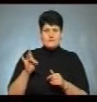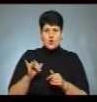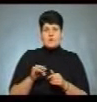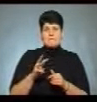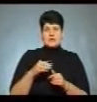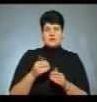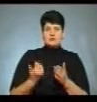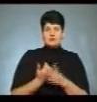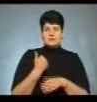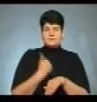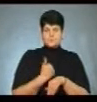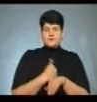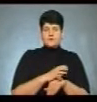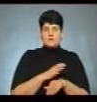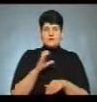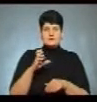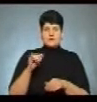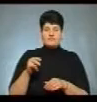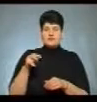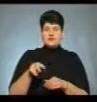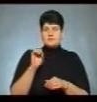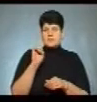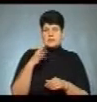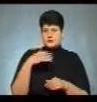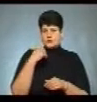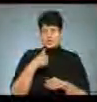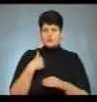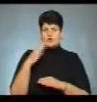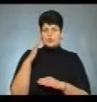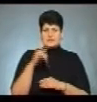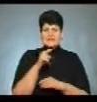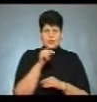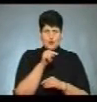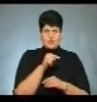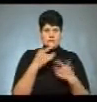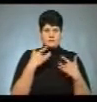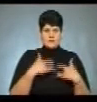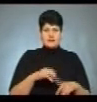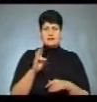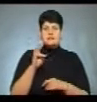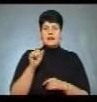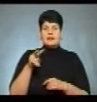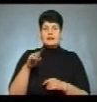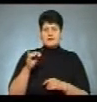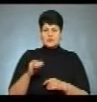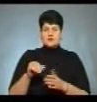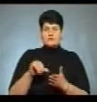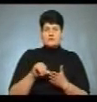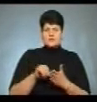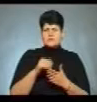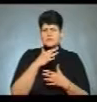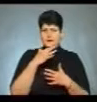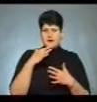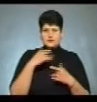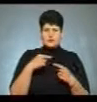СБУ. Після того, як у червні 2015-го Верховна Рада проголосувала за його відставку, Наливайченко виступив із серією публічних